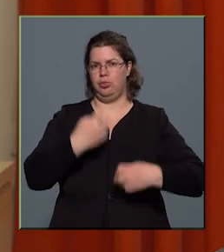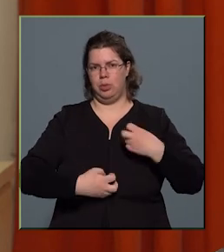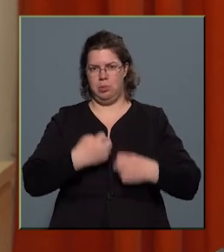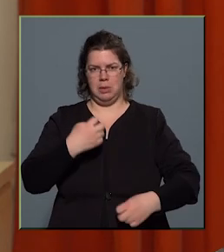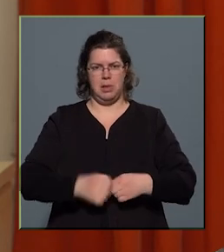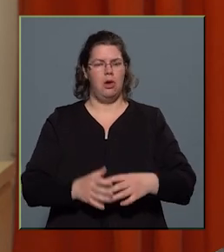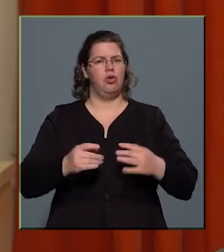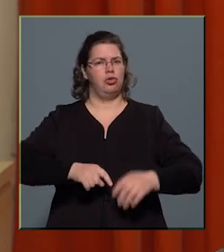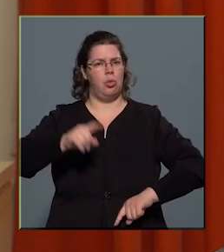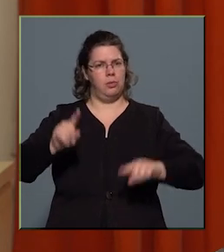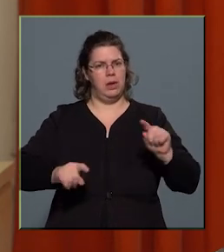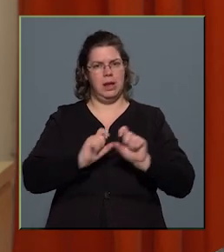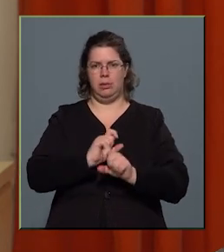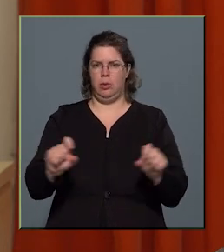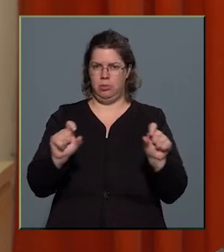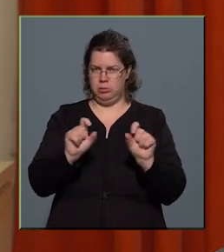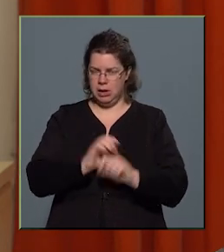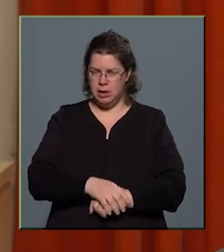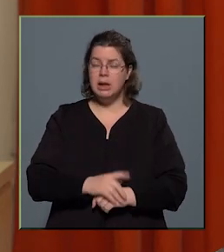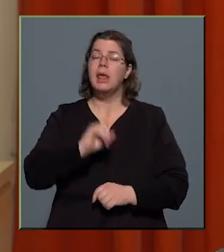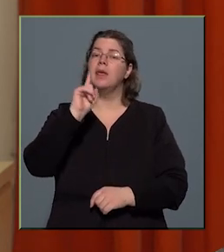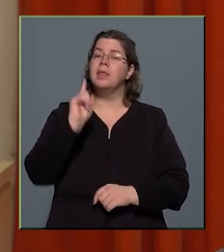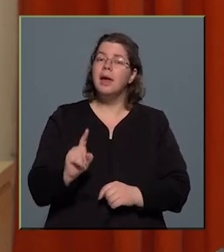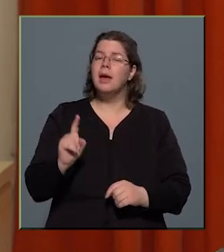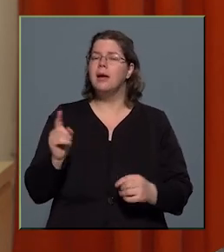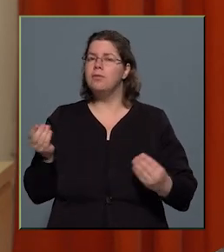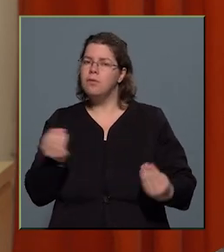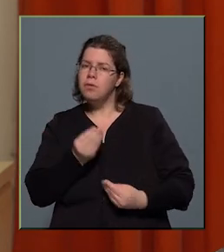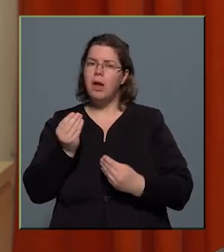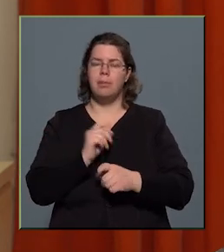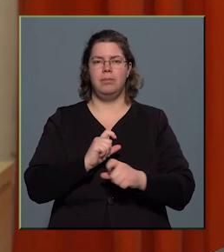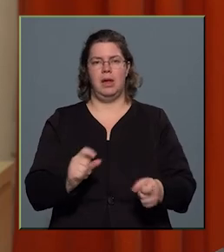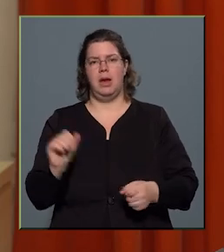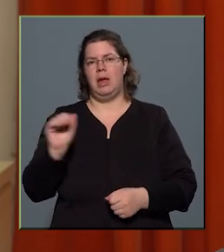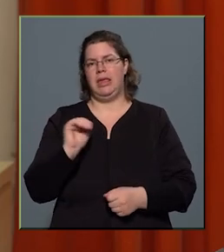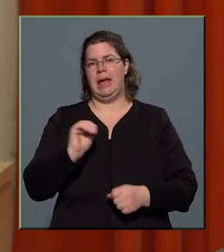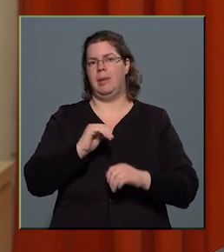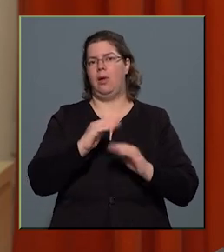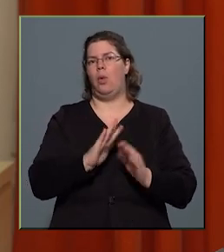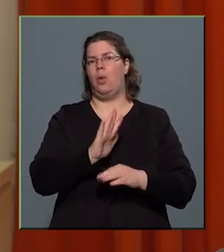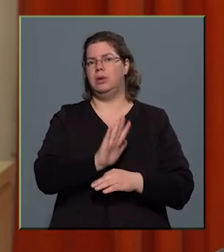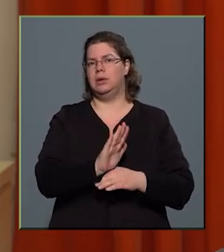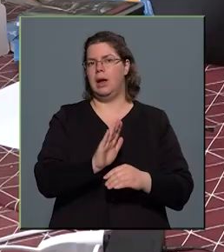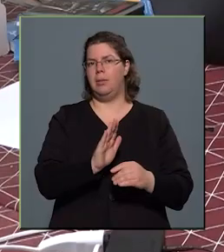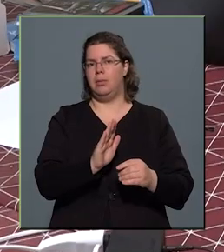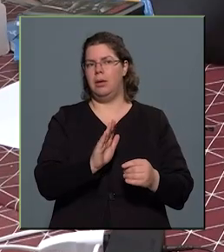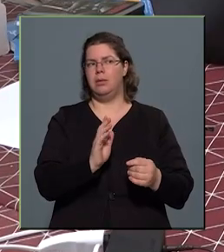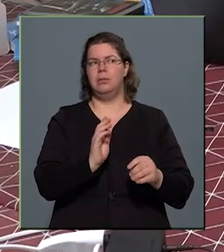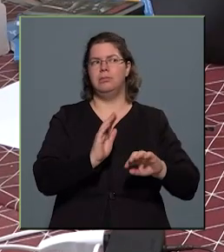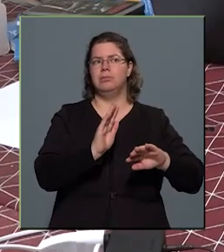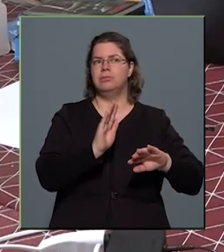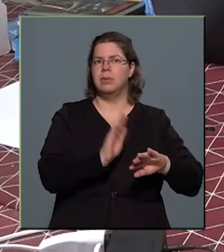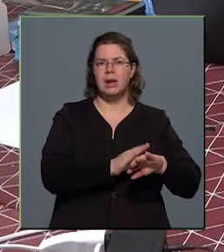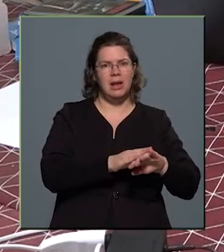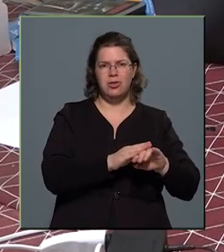nagyon sokféle ok miatt, de valami ilyen ok miatt a gyerek otthonában való tartózkodása már nem